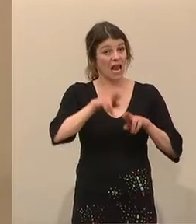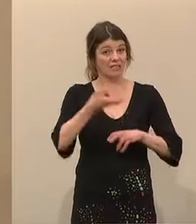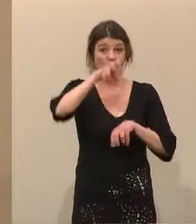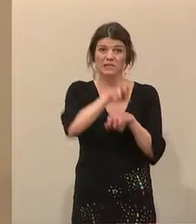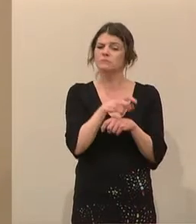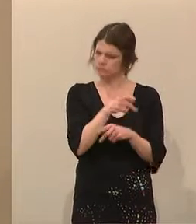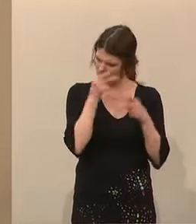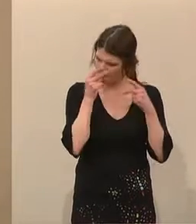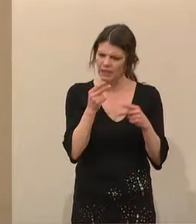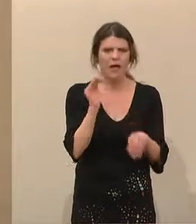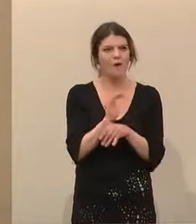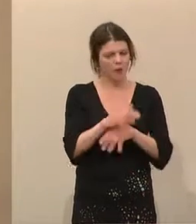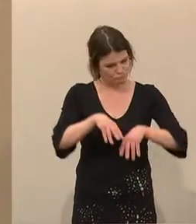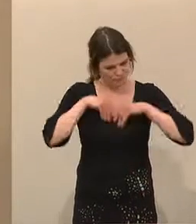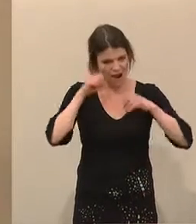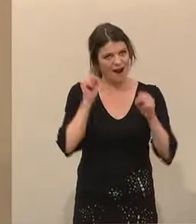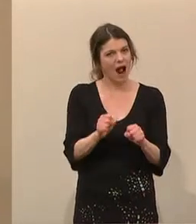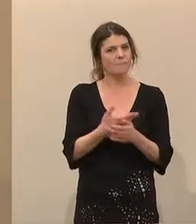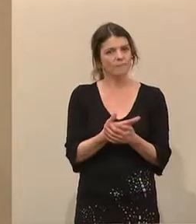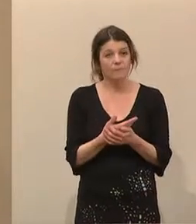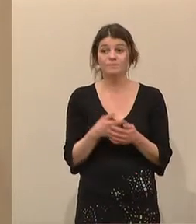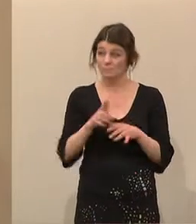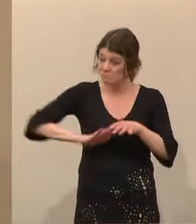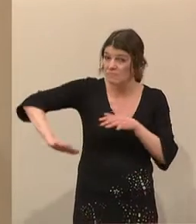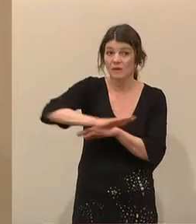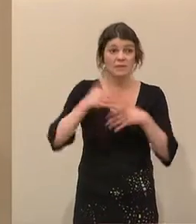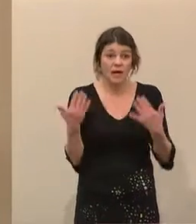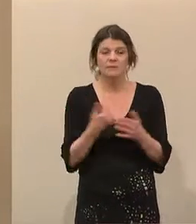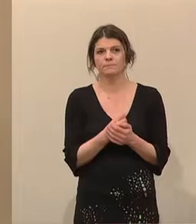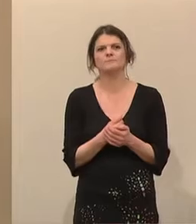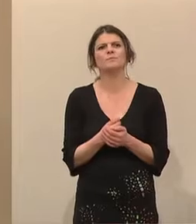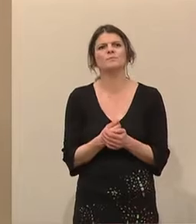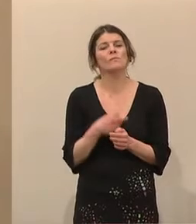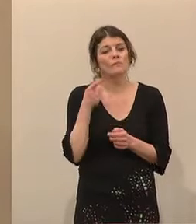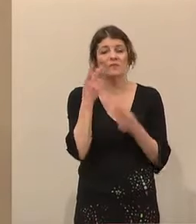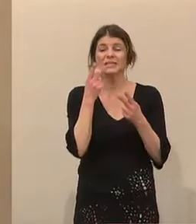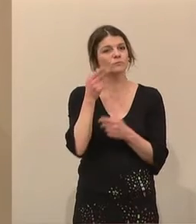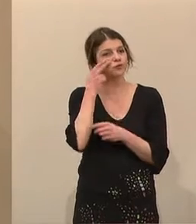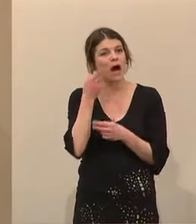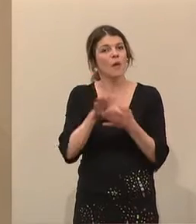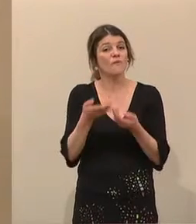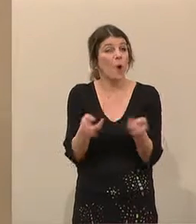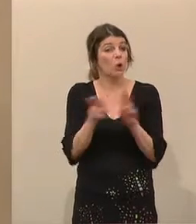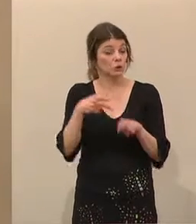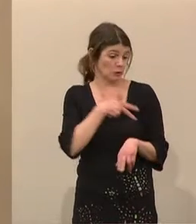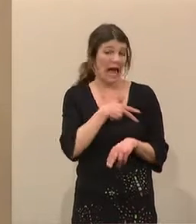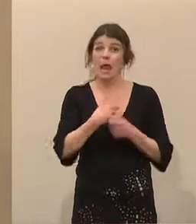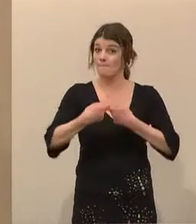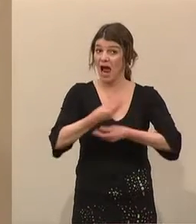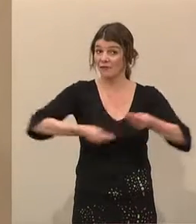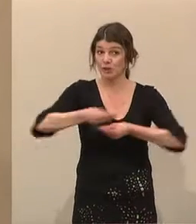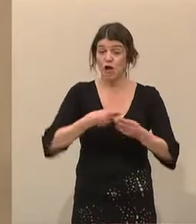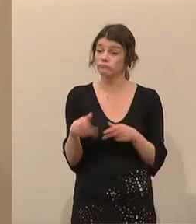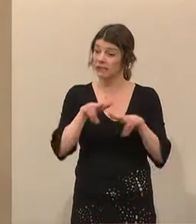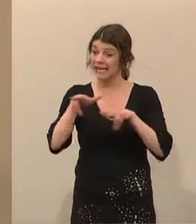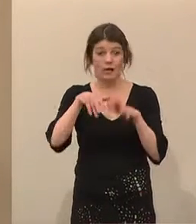besondere Rolle da zuteil werden. Als Basis sollte hier der Zugang der ökosozialen Marktwirtschaft genommen werden, der ja auch schon im